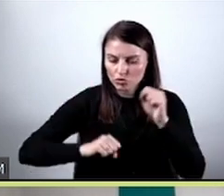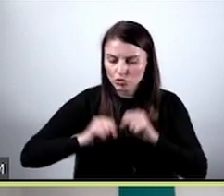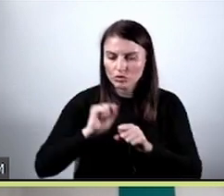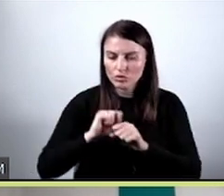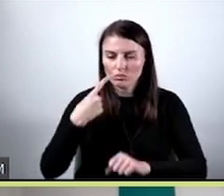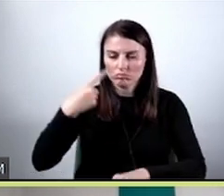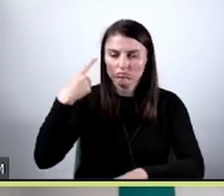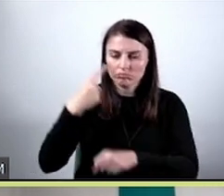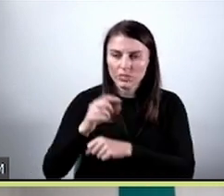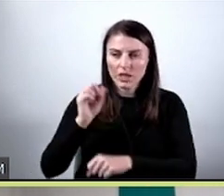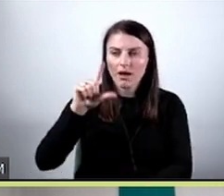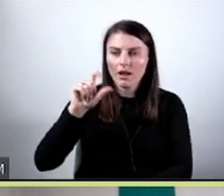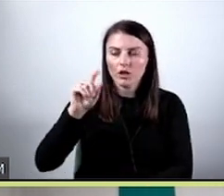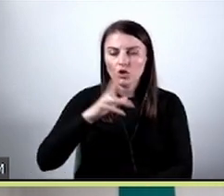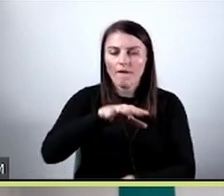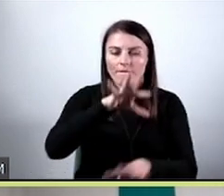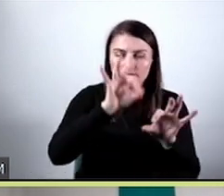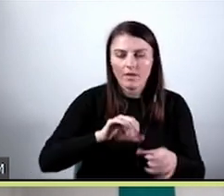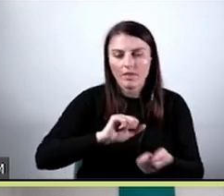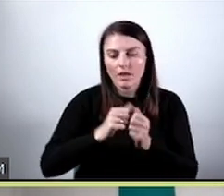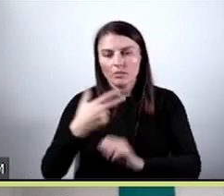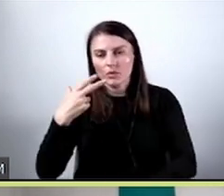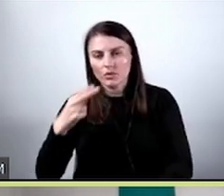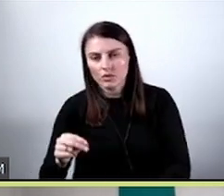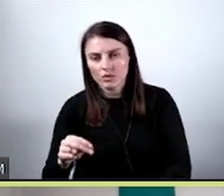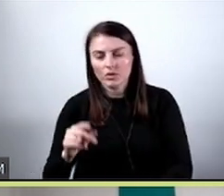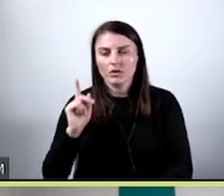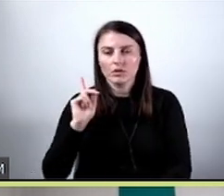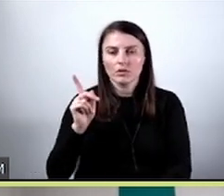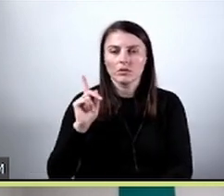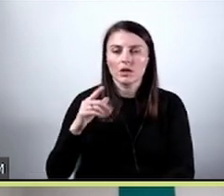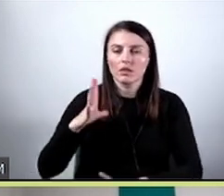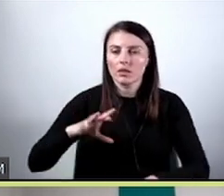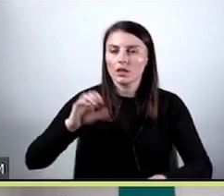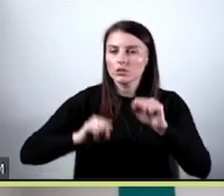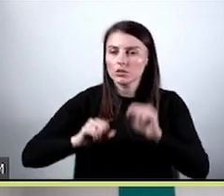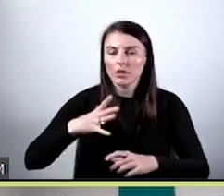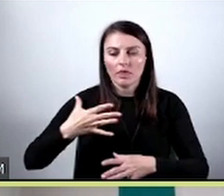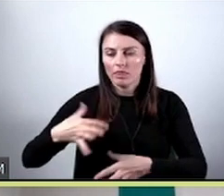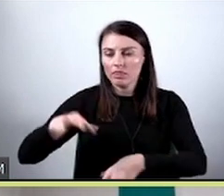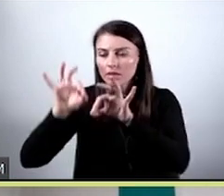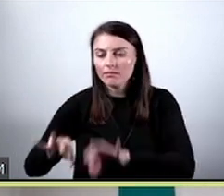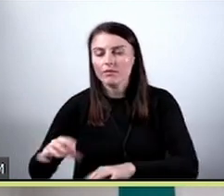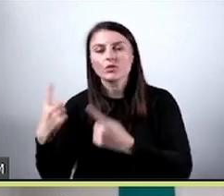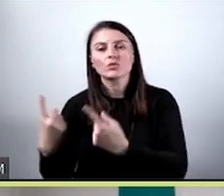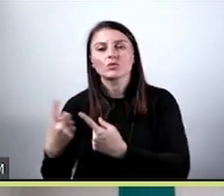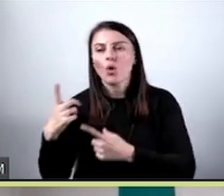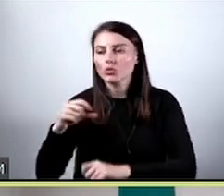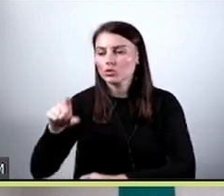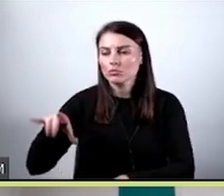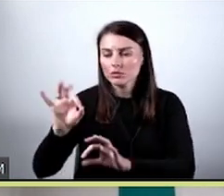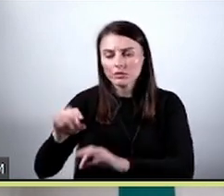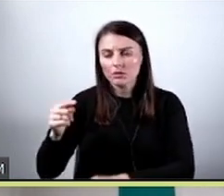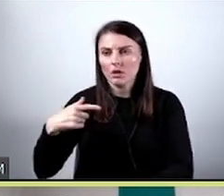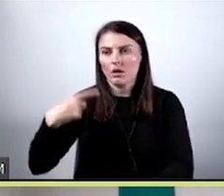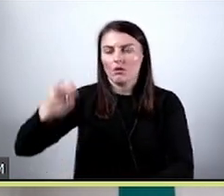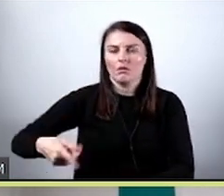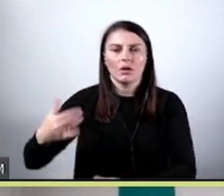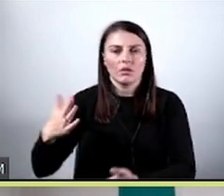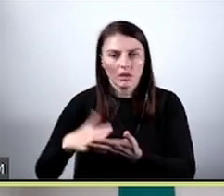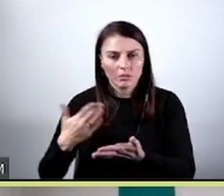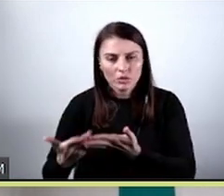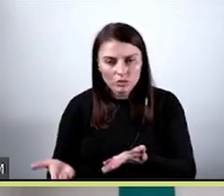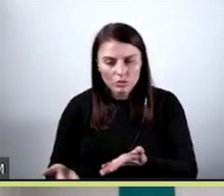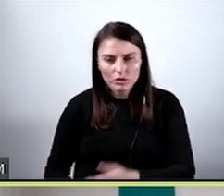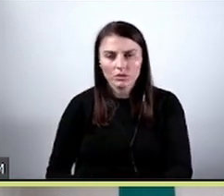sędzia określa, czy człowiek jest winny, czy niewinny, no to nie chcielibyśmy, żeby taki sędzia skazał niewinną osobę przykładowo. I w tym momencie stosujemy precyzję, bo zależy